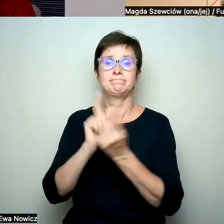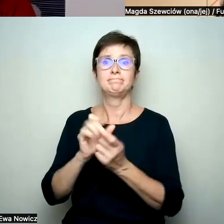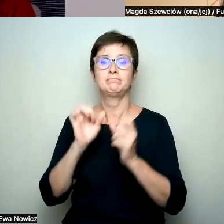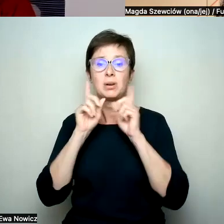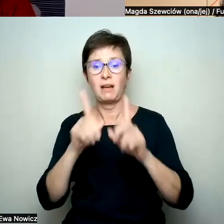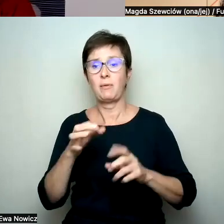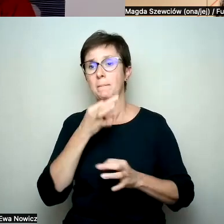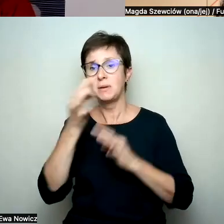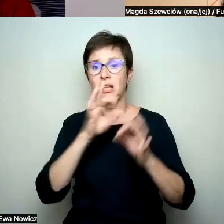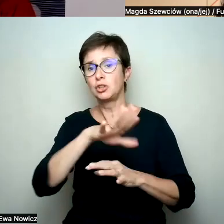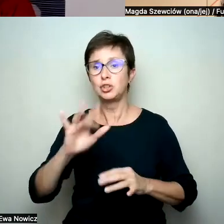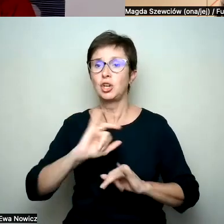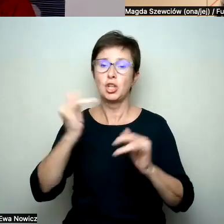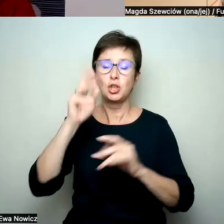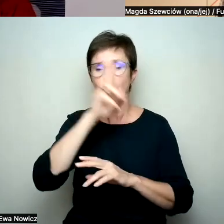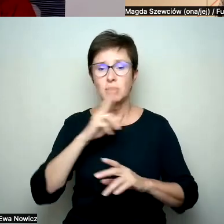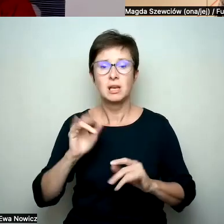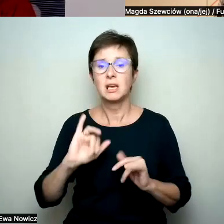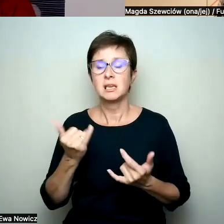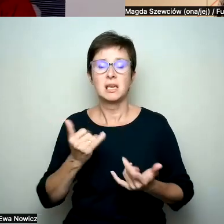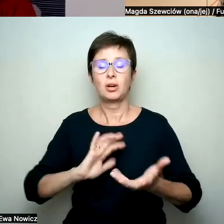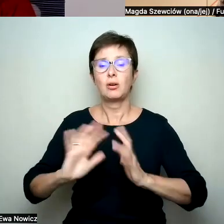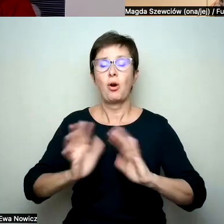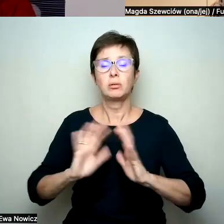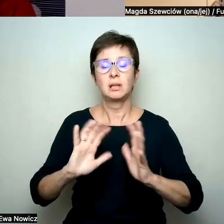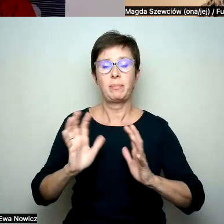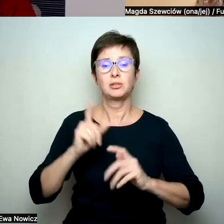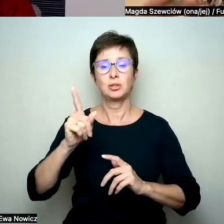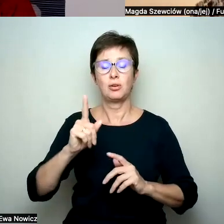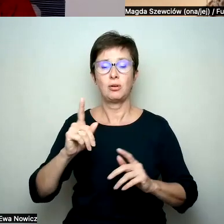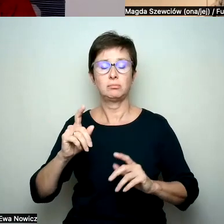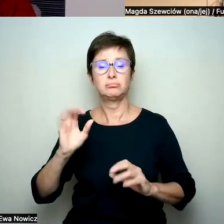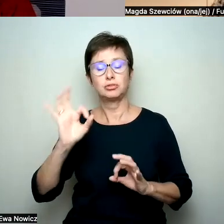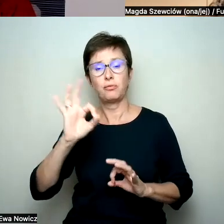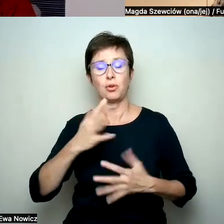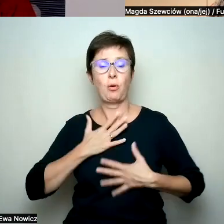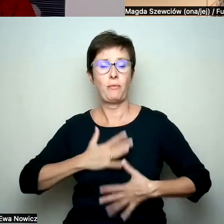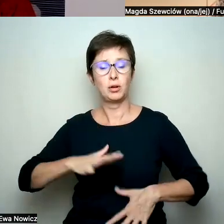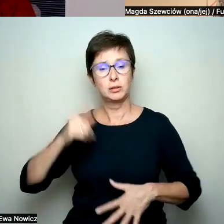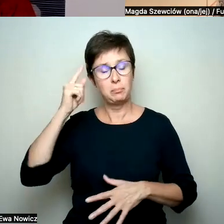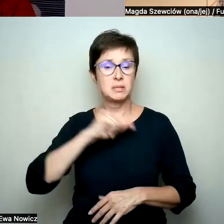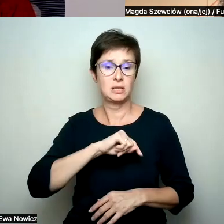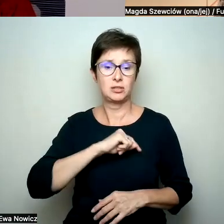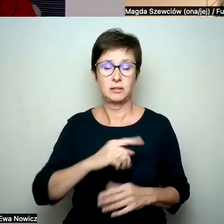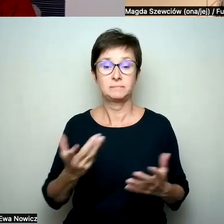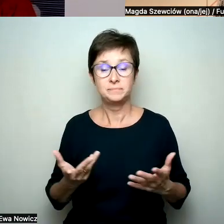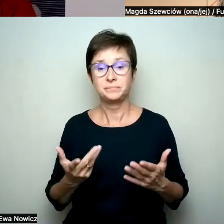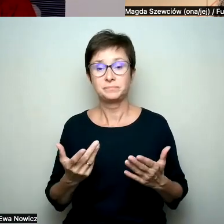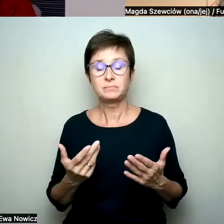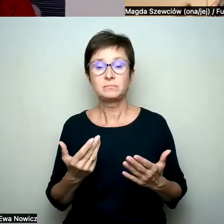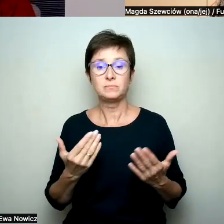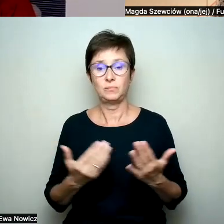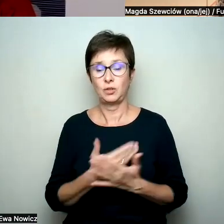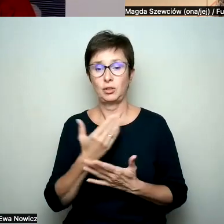dzieci i innych dorosłych, żeby zadbać o jego komfort psychiczny i rozwój emocjonalny? i tutaj myślę sobie level up rodzicielstwa, no